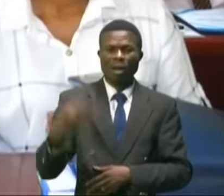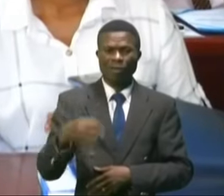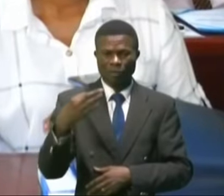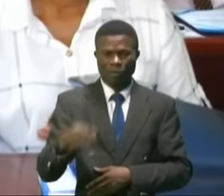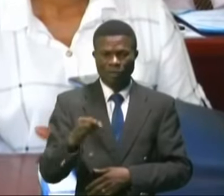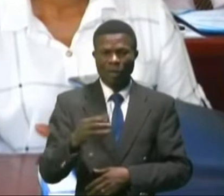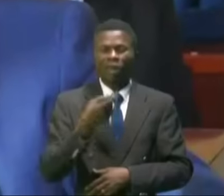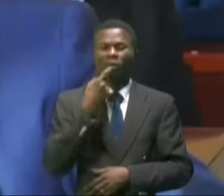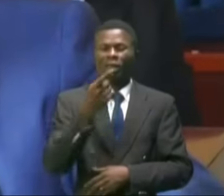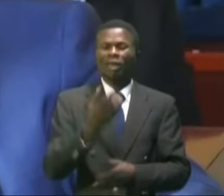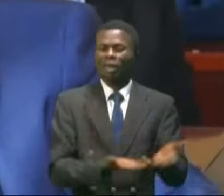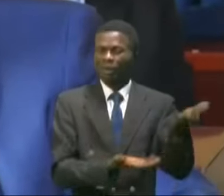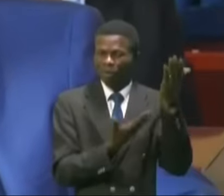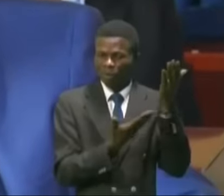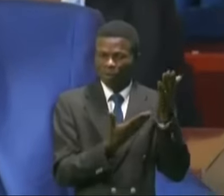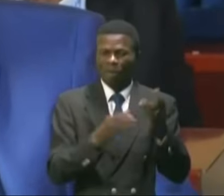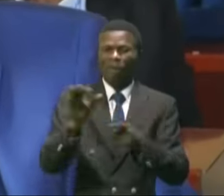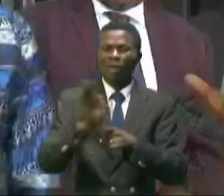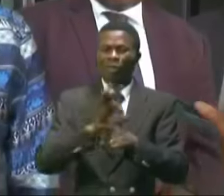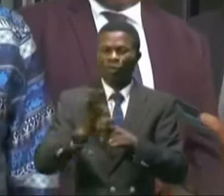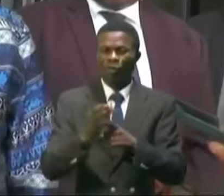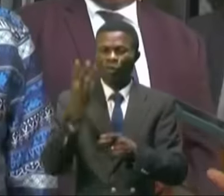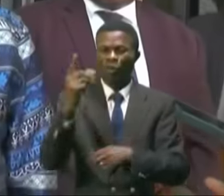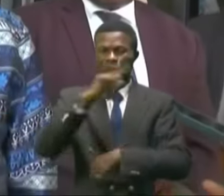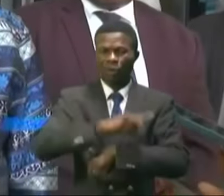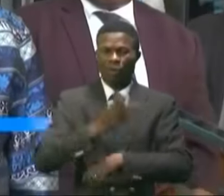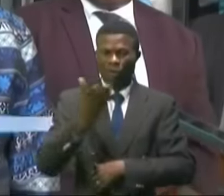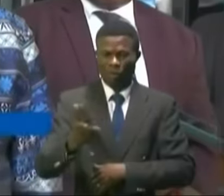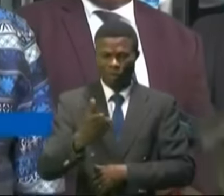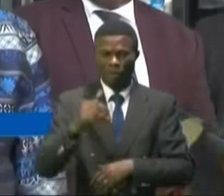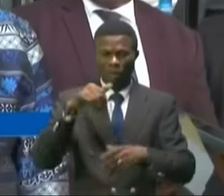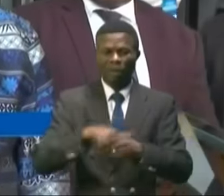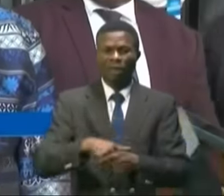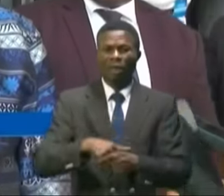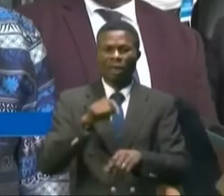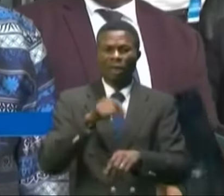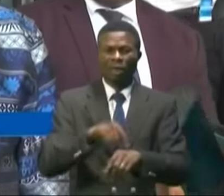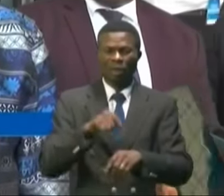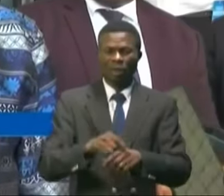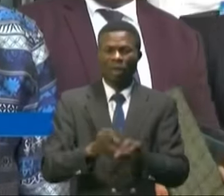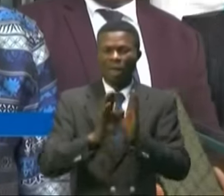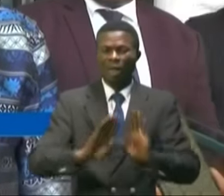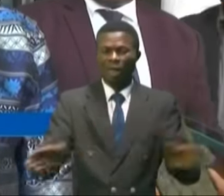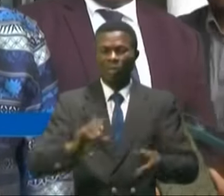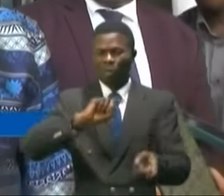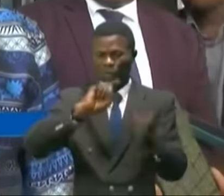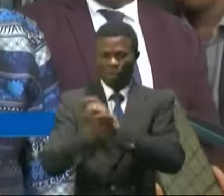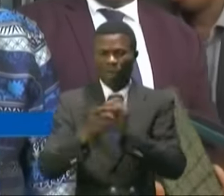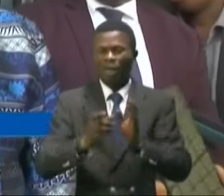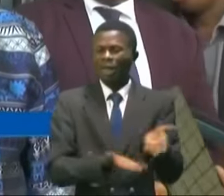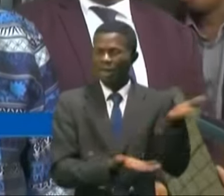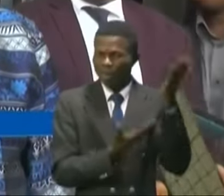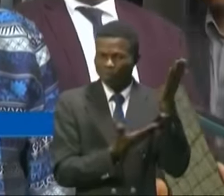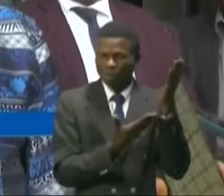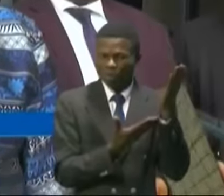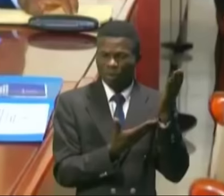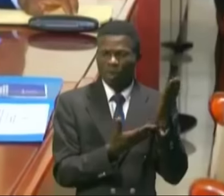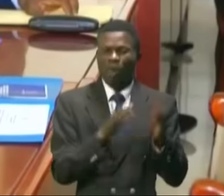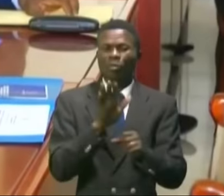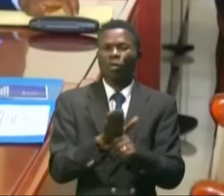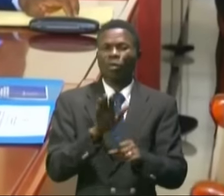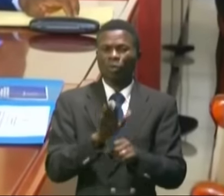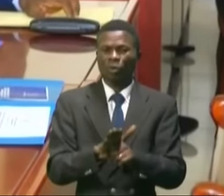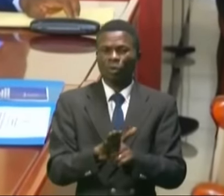s'est conscrit l'importance de cet atelier. Nous sommes dans un processus d'une réforme capitale et importante